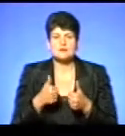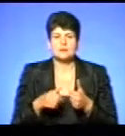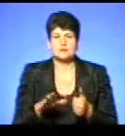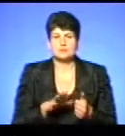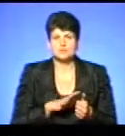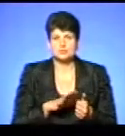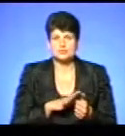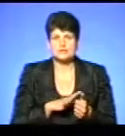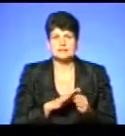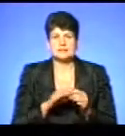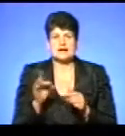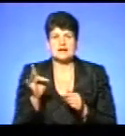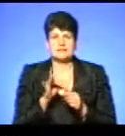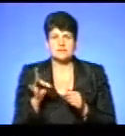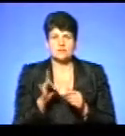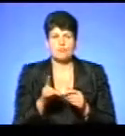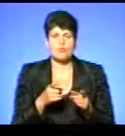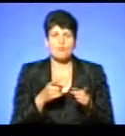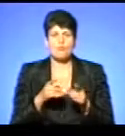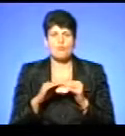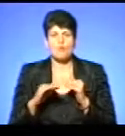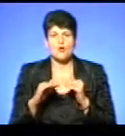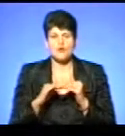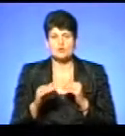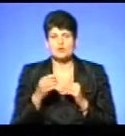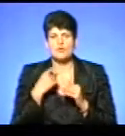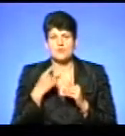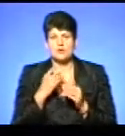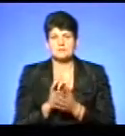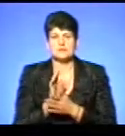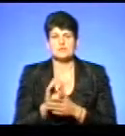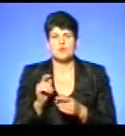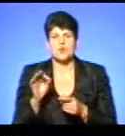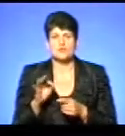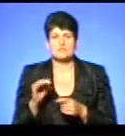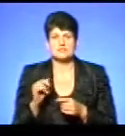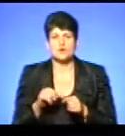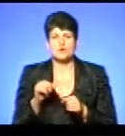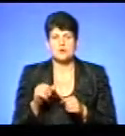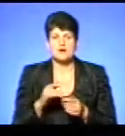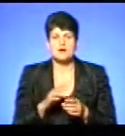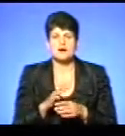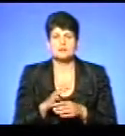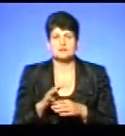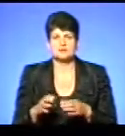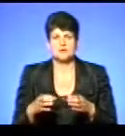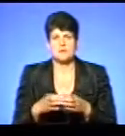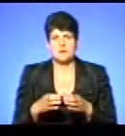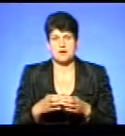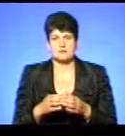відбулися на Рівненському полігоні, повідомляє пресофіцер Тернопільської окремої артилерійської бригади Юрій Кульпа.